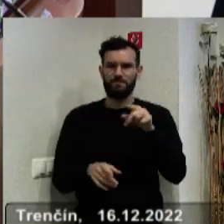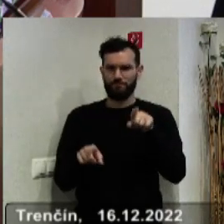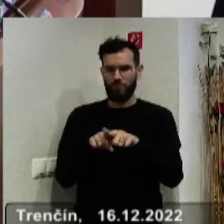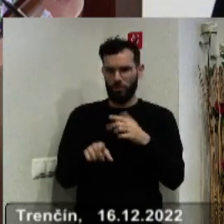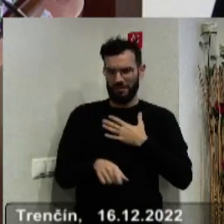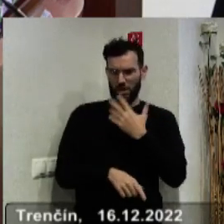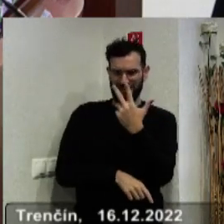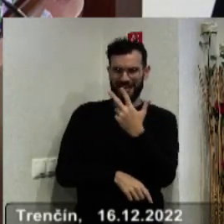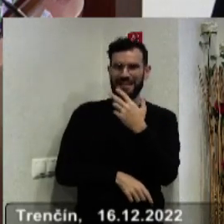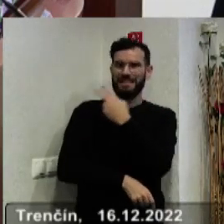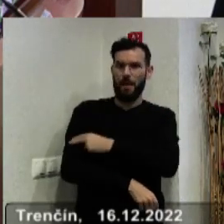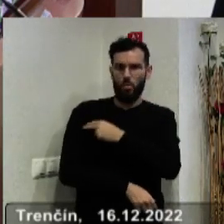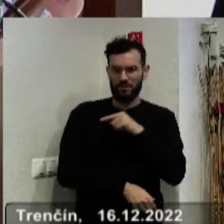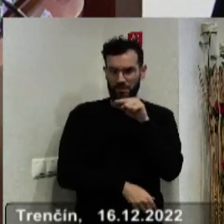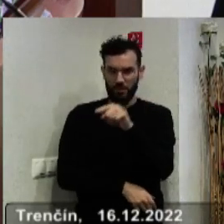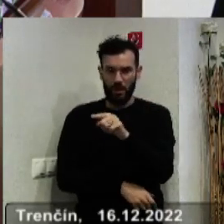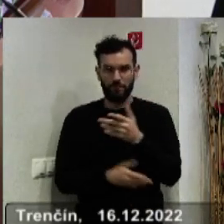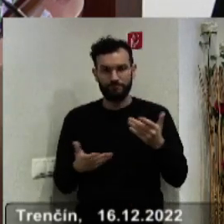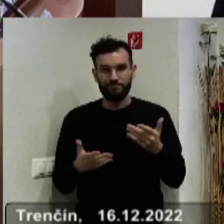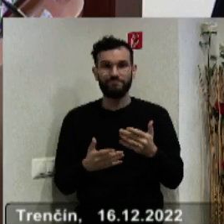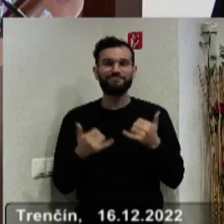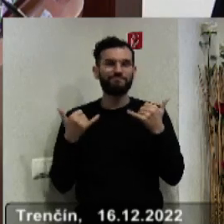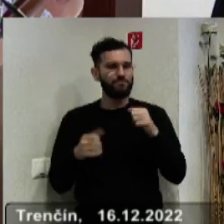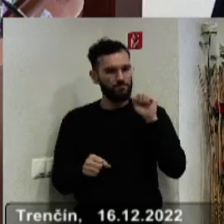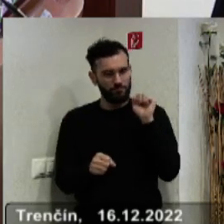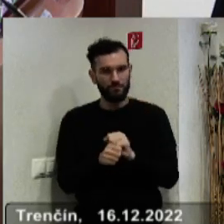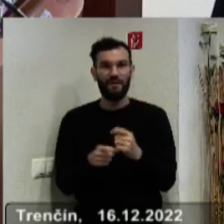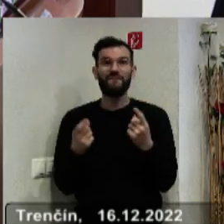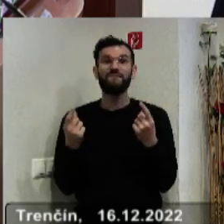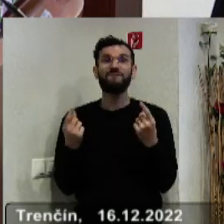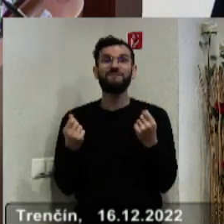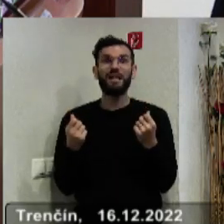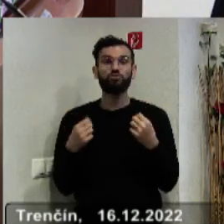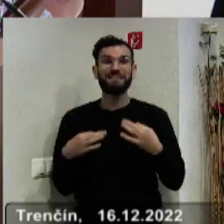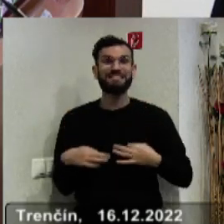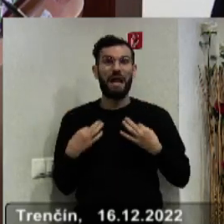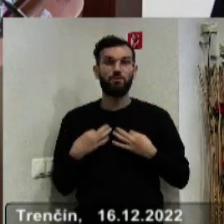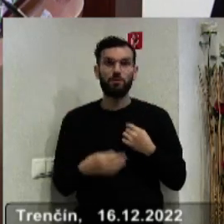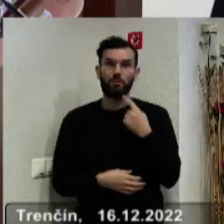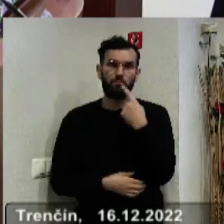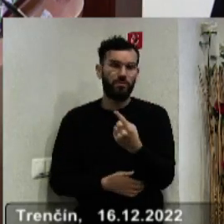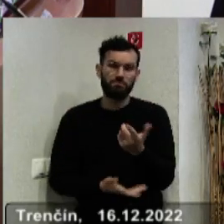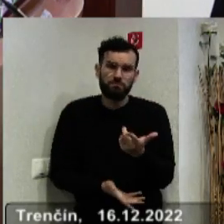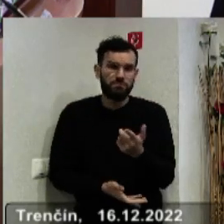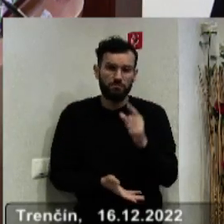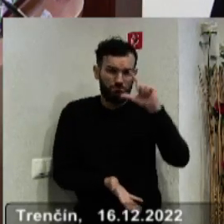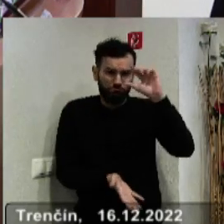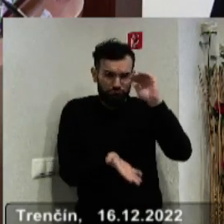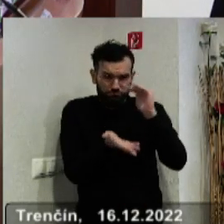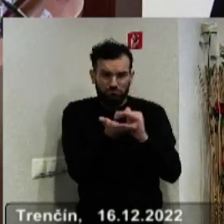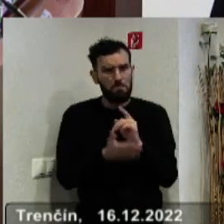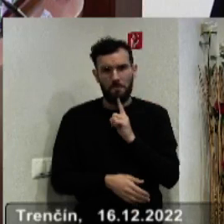našich, našich nemocníc. Jedna vec je istá, že tých finančných prostriedkov v zdravotníctve naozaj, naozaj málo.